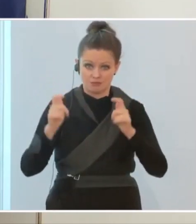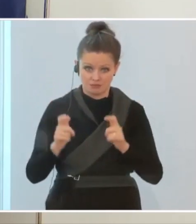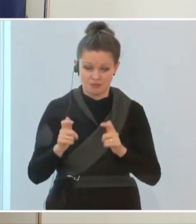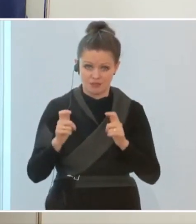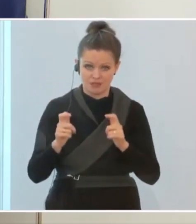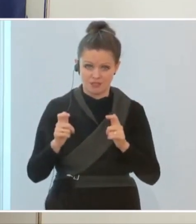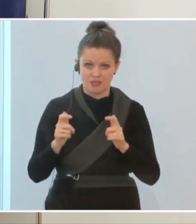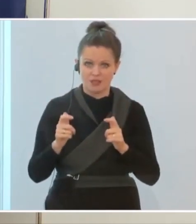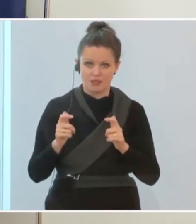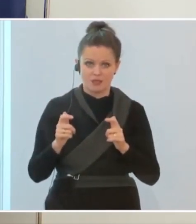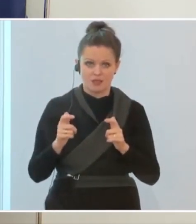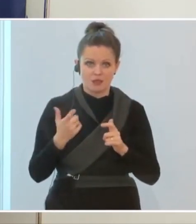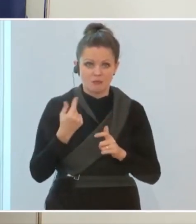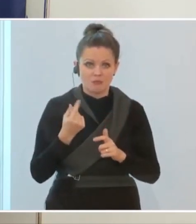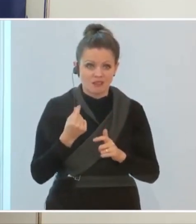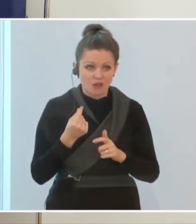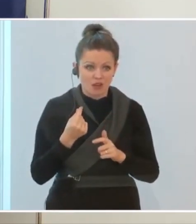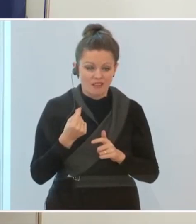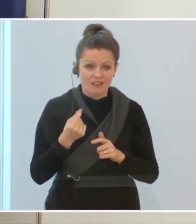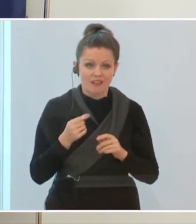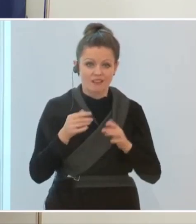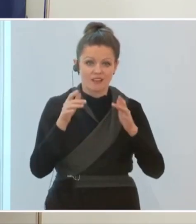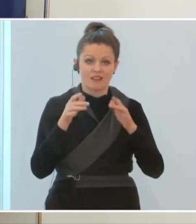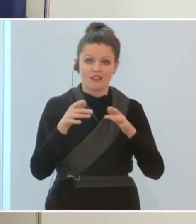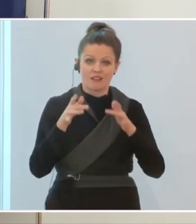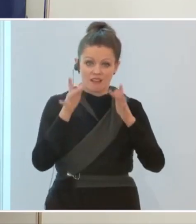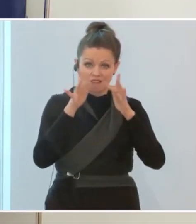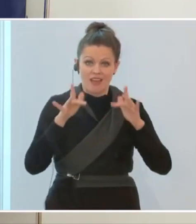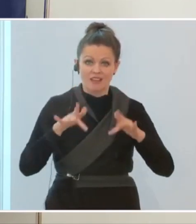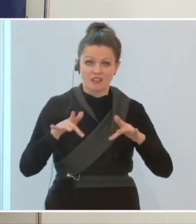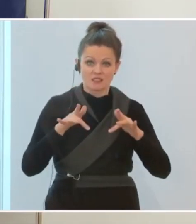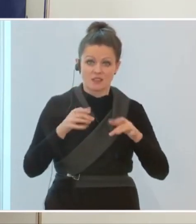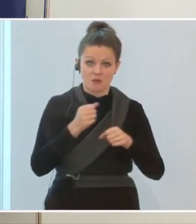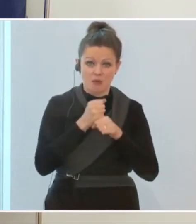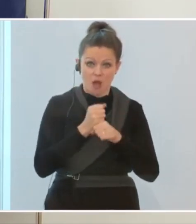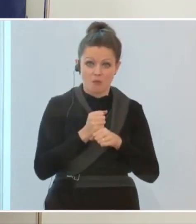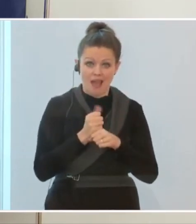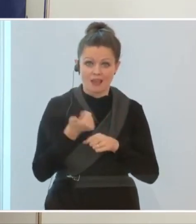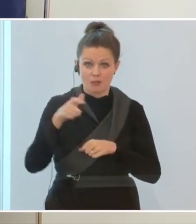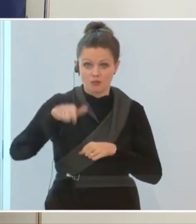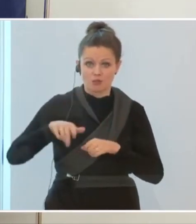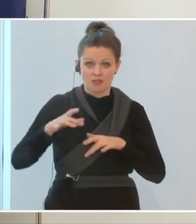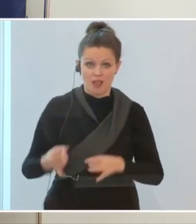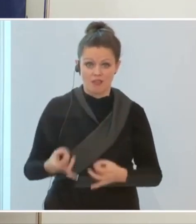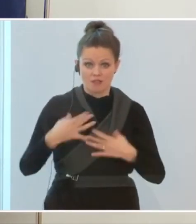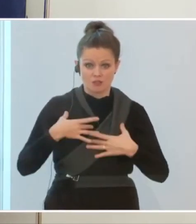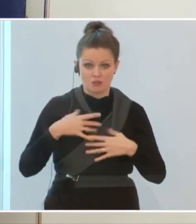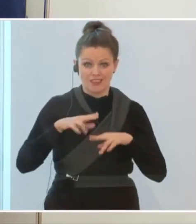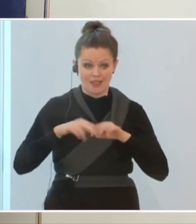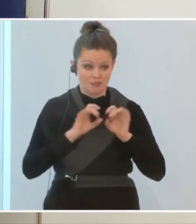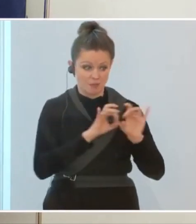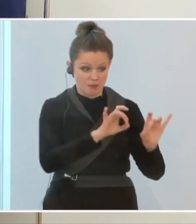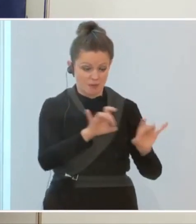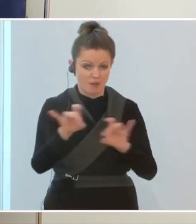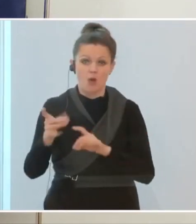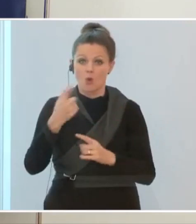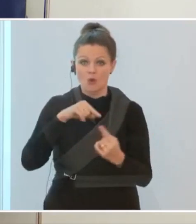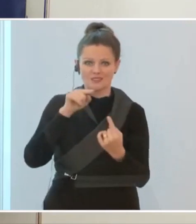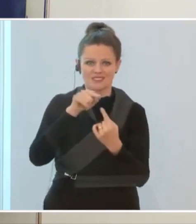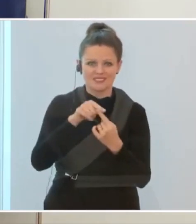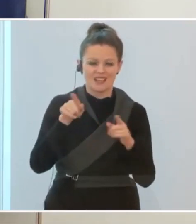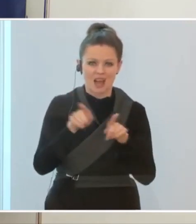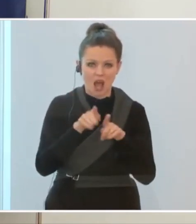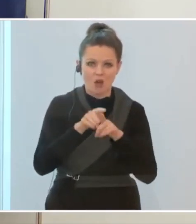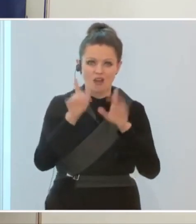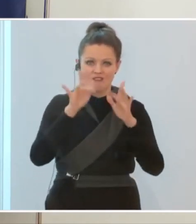Christbaum ein Infizierter sitzt, der dann alle anderen ansteckt, sondern unser Ziel muss auch sein, dass wir nicht nach